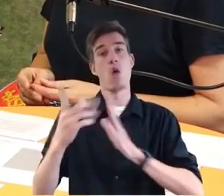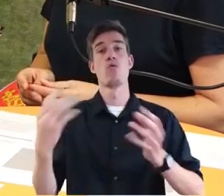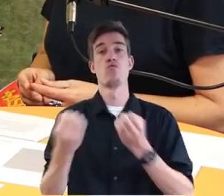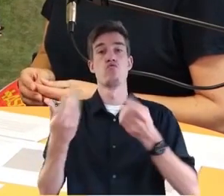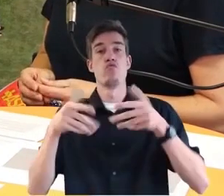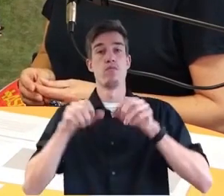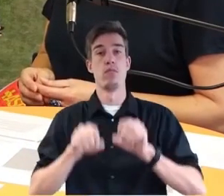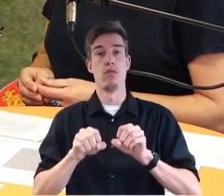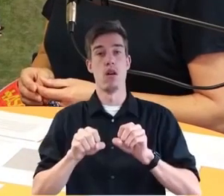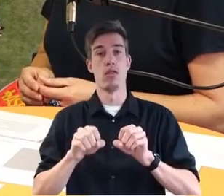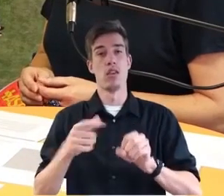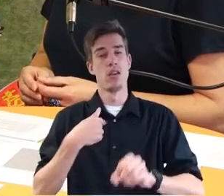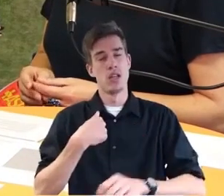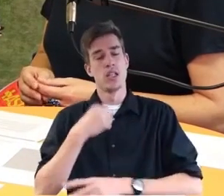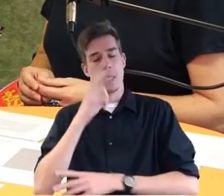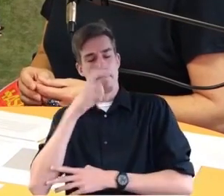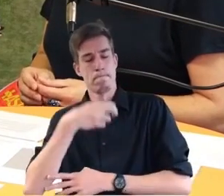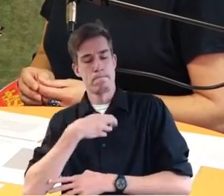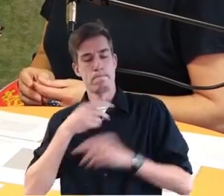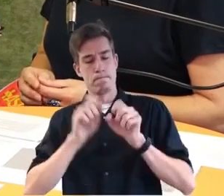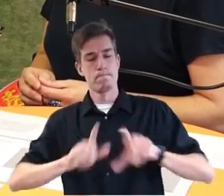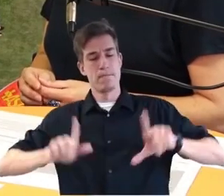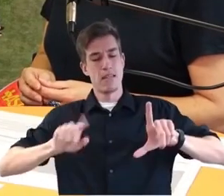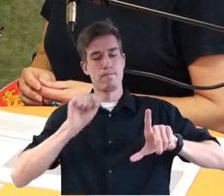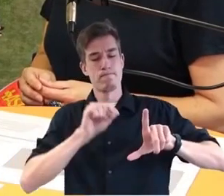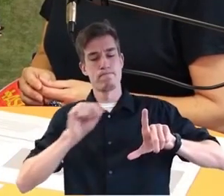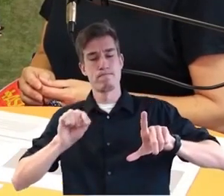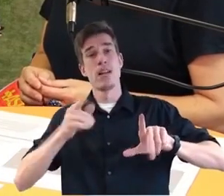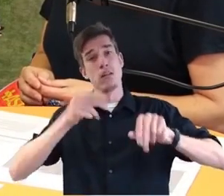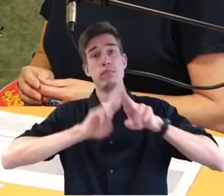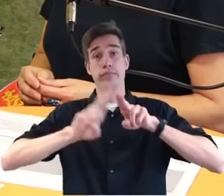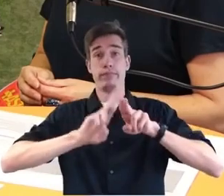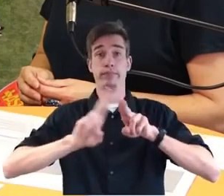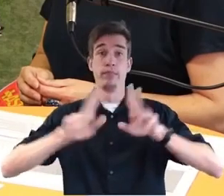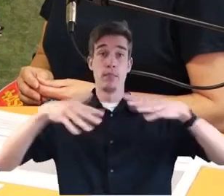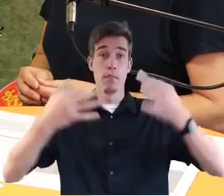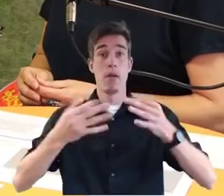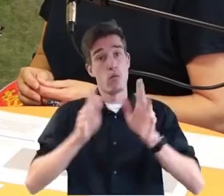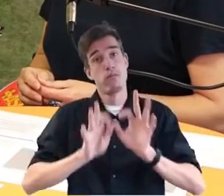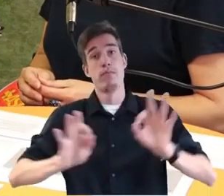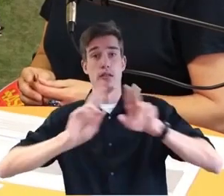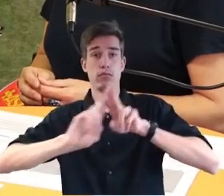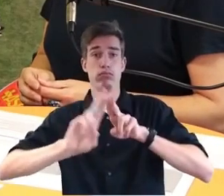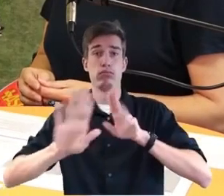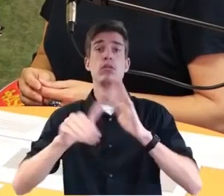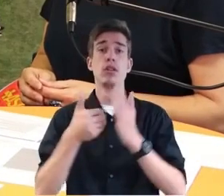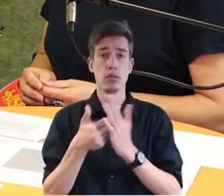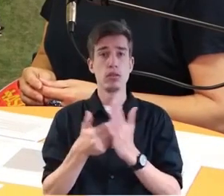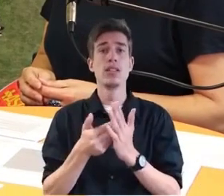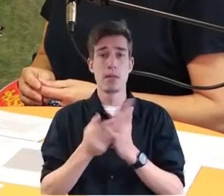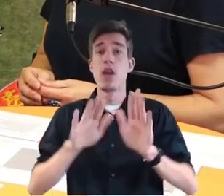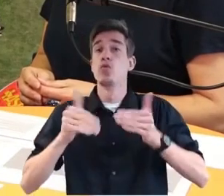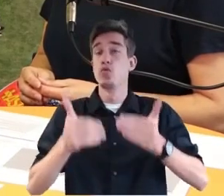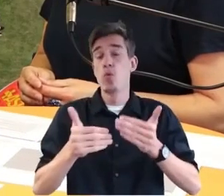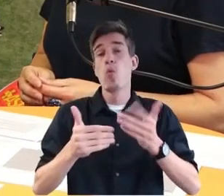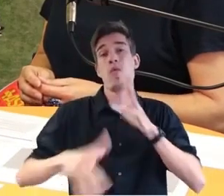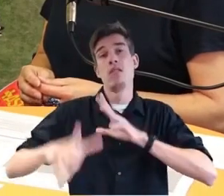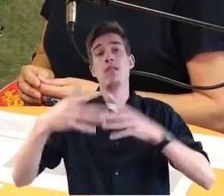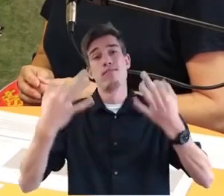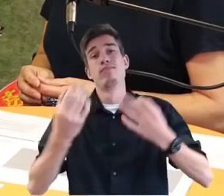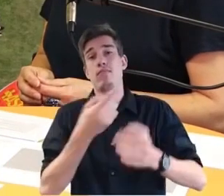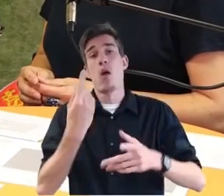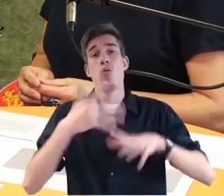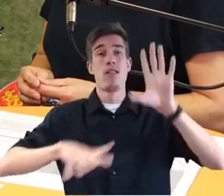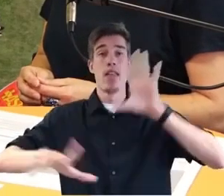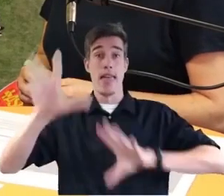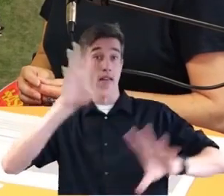auch selber zu erkennen, wo gibt es da noch Dinge, die man vielleicht noch nachfeilen muss. Und auch das wird Gegenstand der Erfahrungen sein, die wir